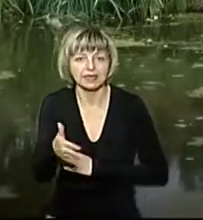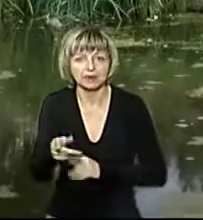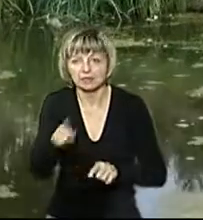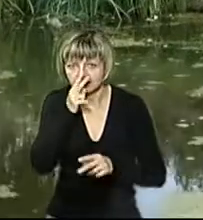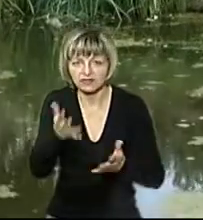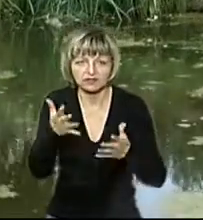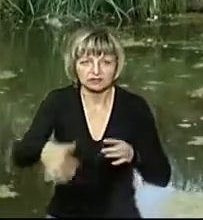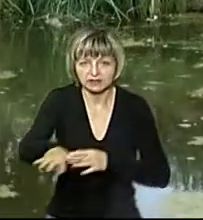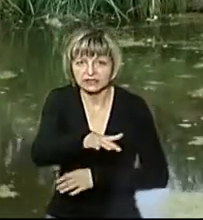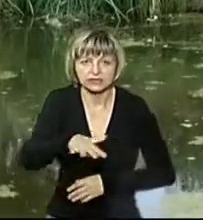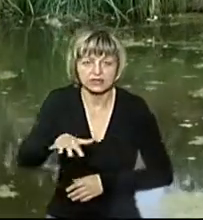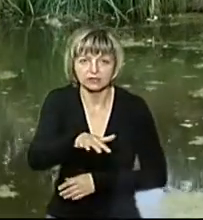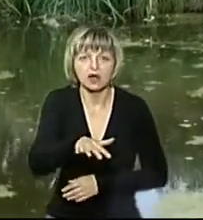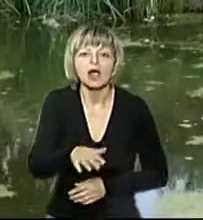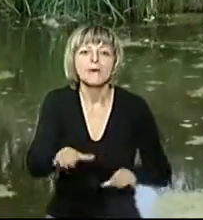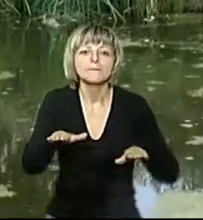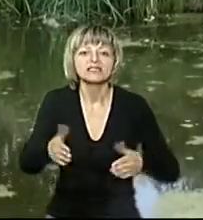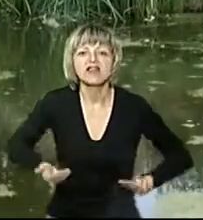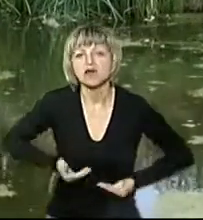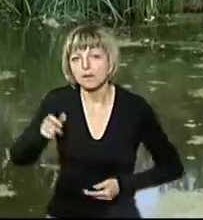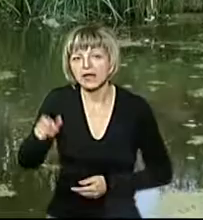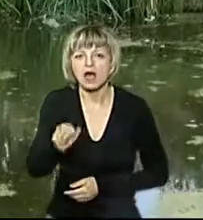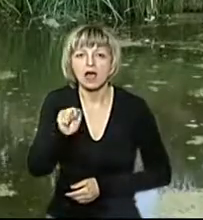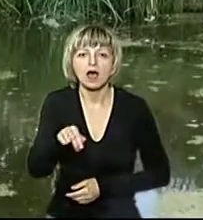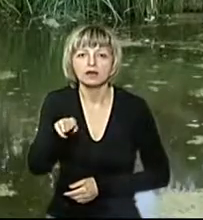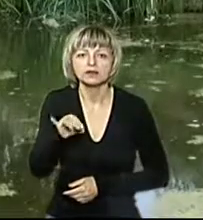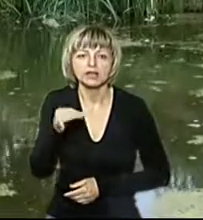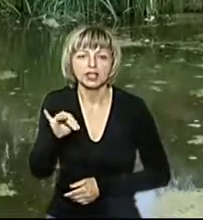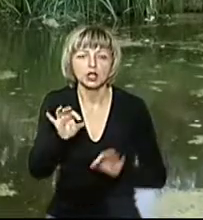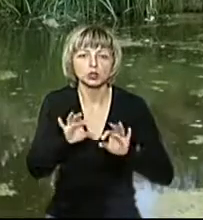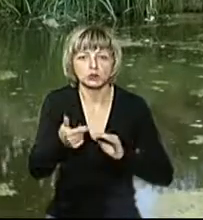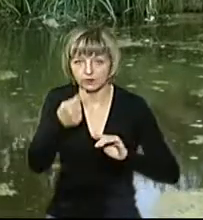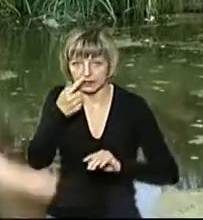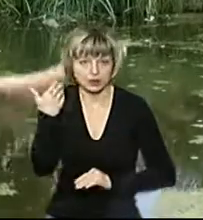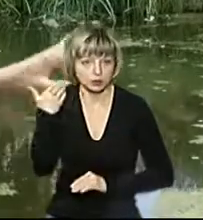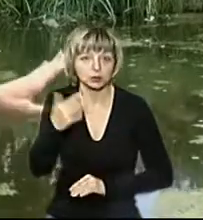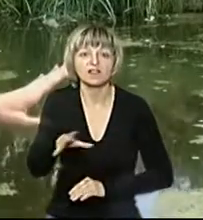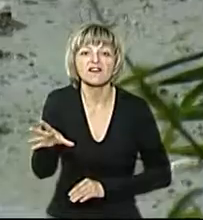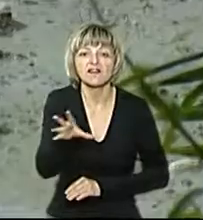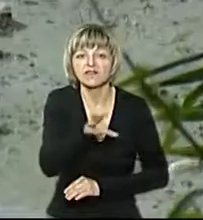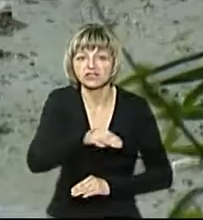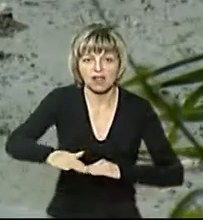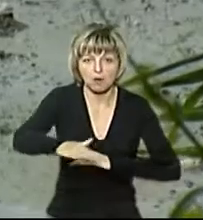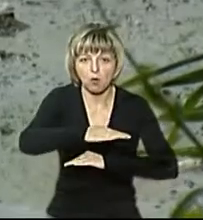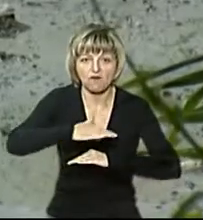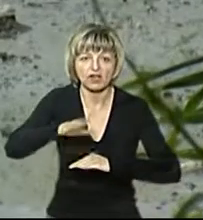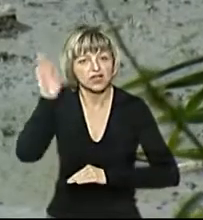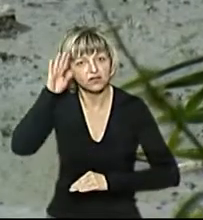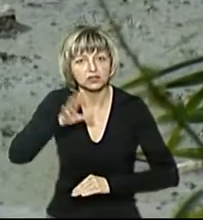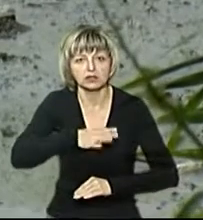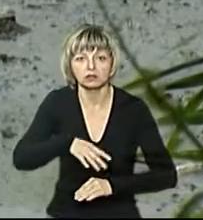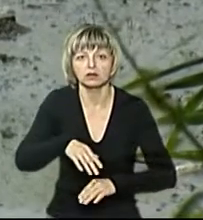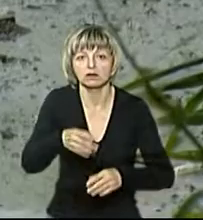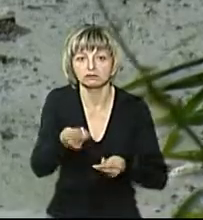поблизу Староставського ставу. Місцевий мешканець Андрій Юзва розповів, напередодні тут майже уся поверхня води була встелена